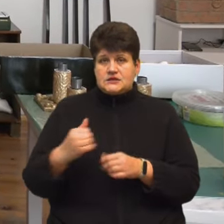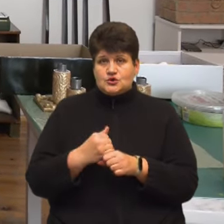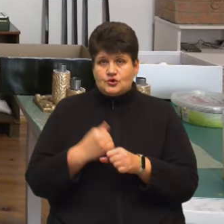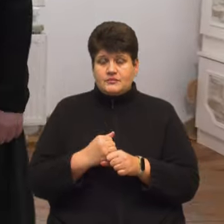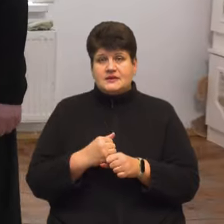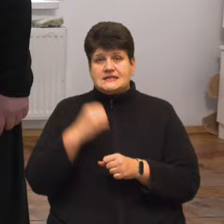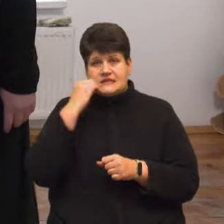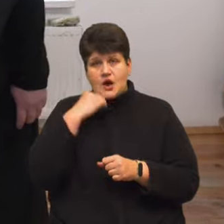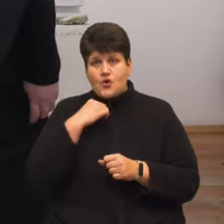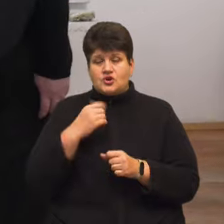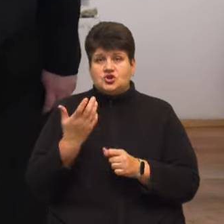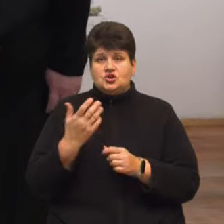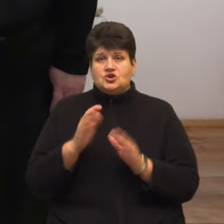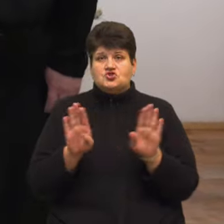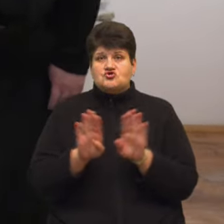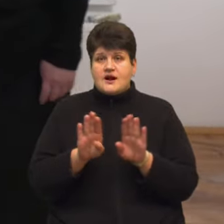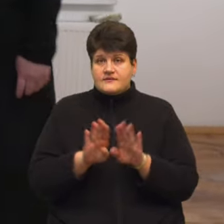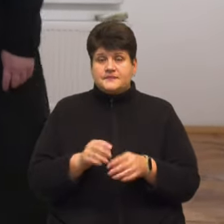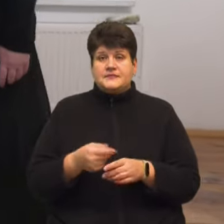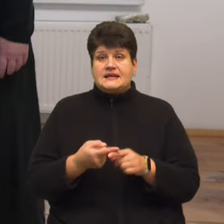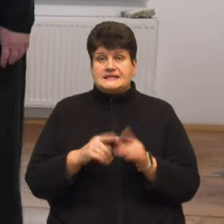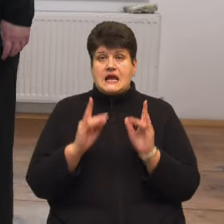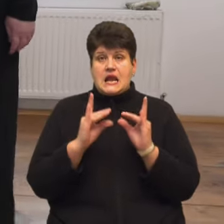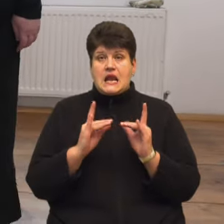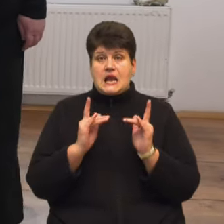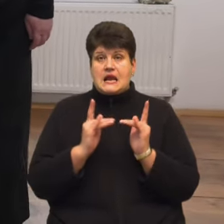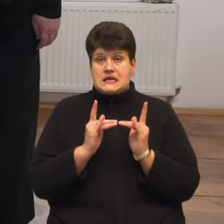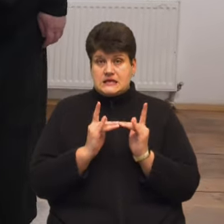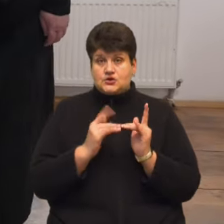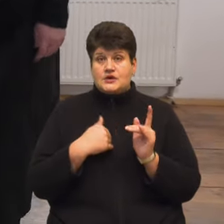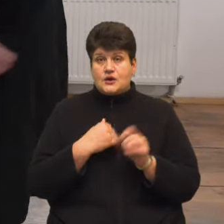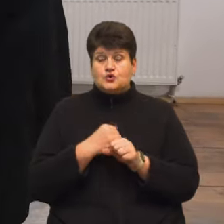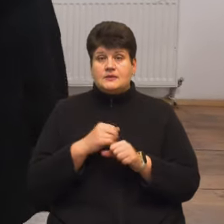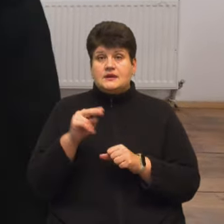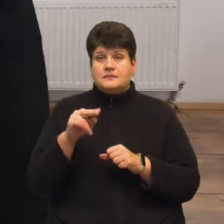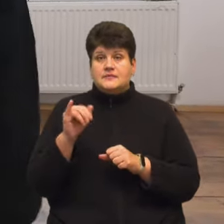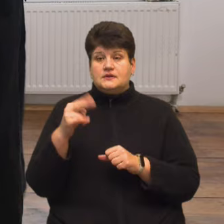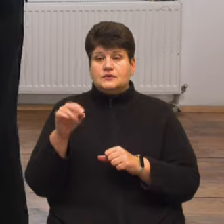шафи. Це ліжко. Я його зробила з піддонів.